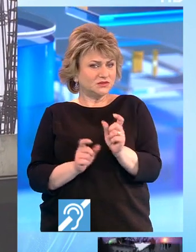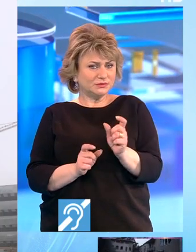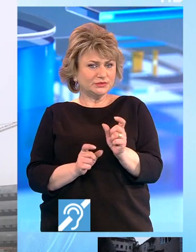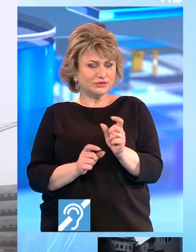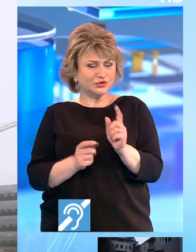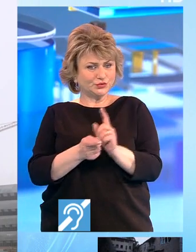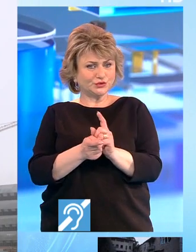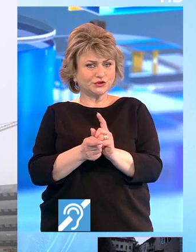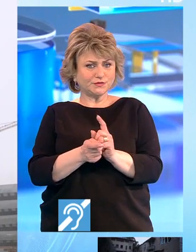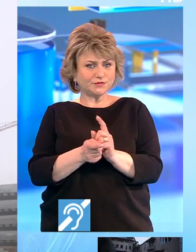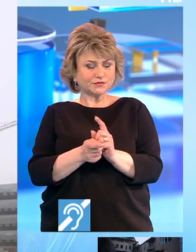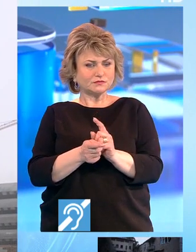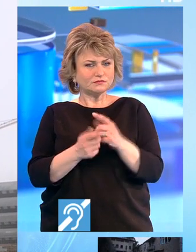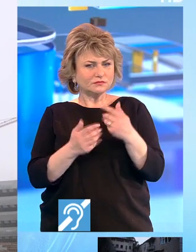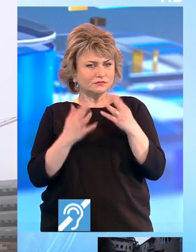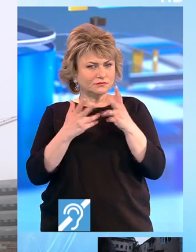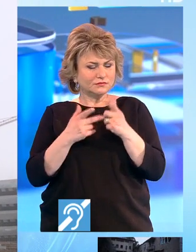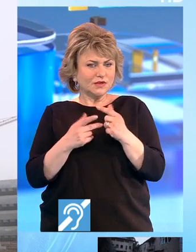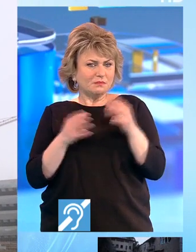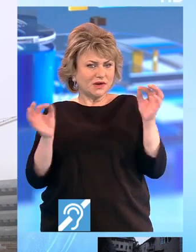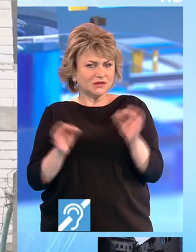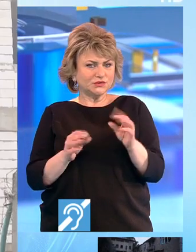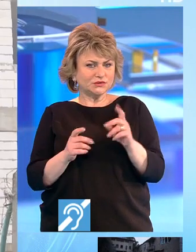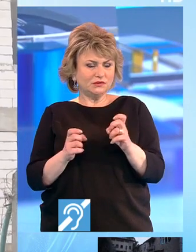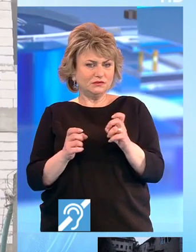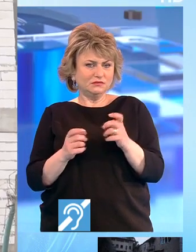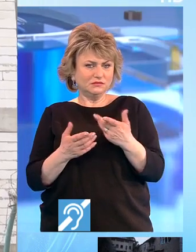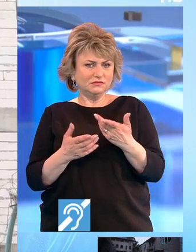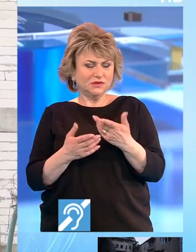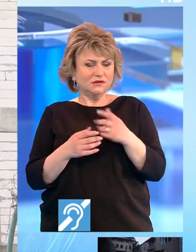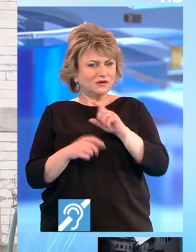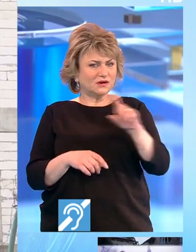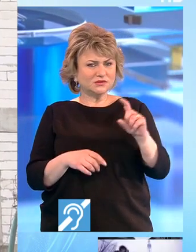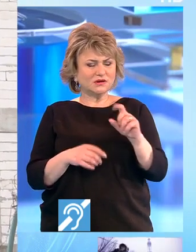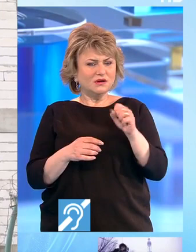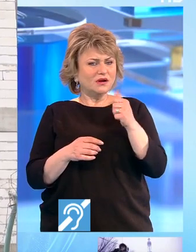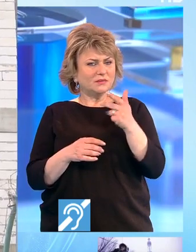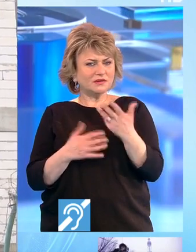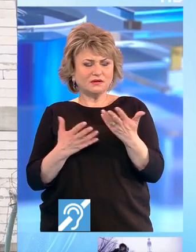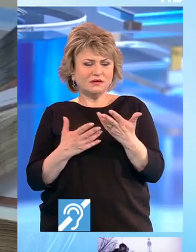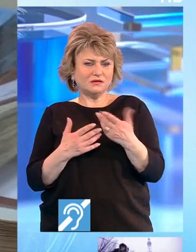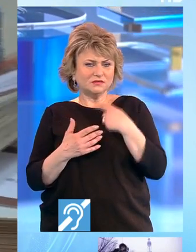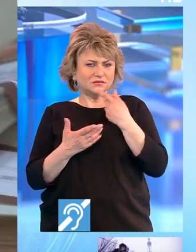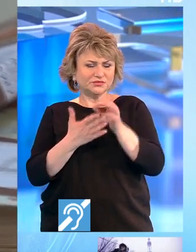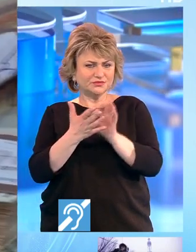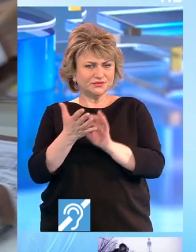scurt, să asistăm la un număr mai redus de tranzacții. Din cauza elementele pe care le-ați menționat.